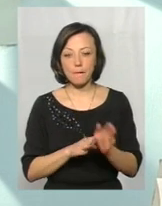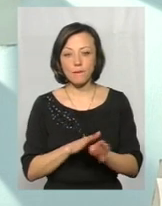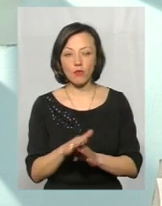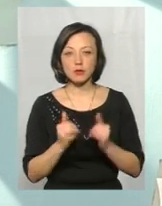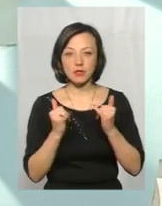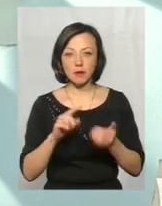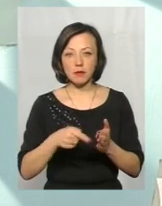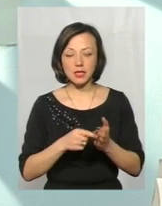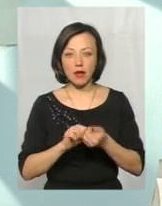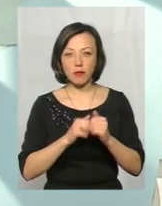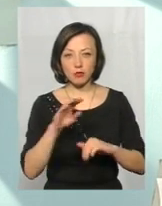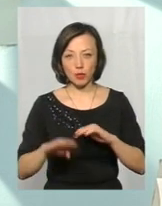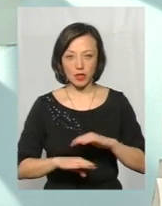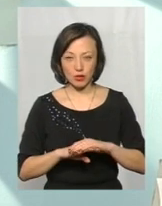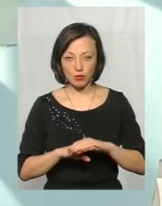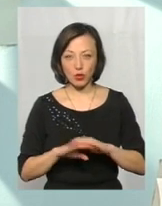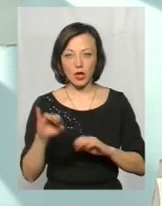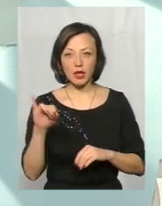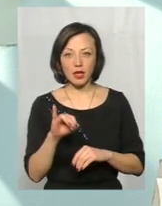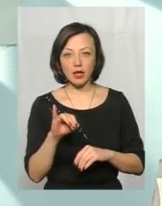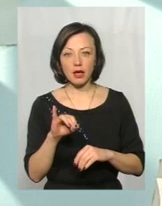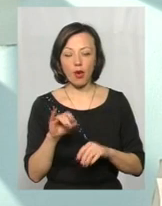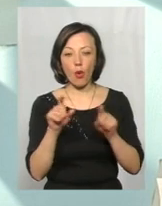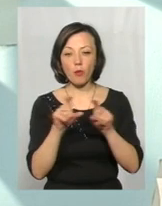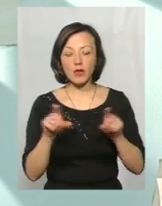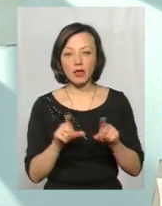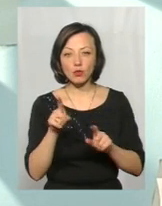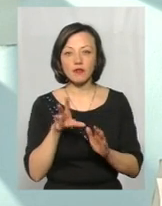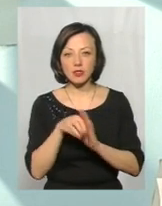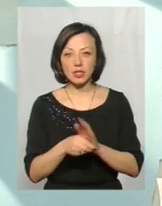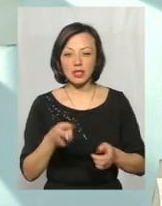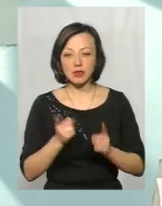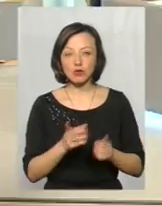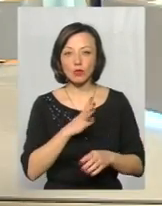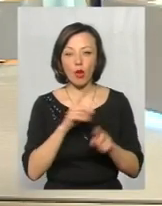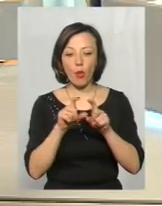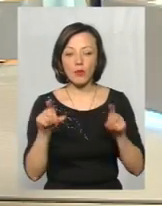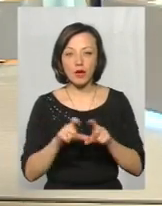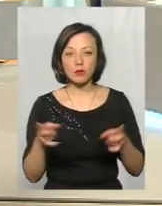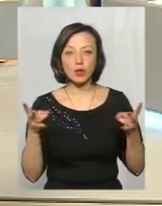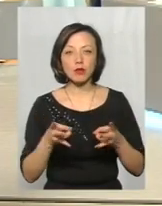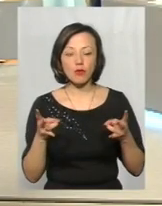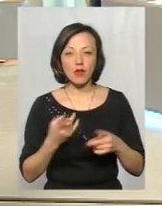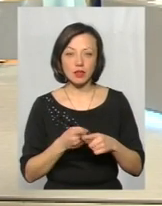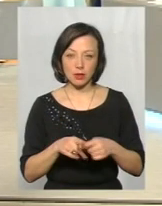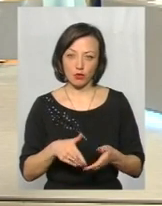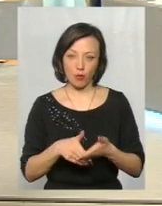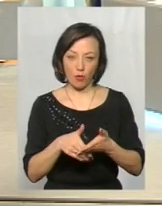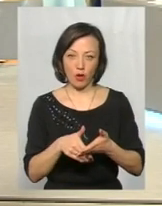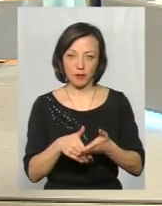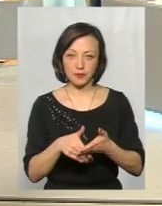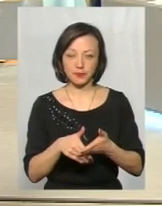присвячений місту Кам'янцю-Подільському. І об'єкти, які туди війшли, це дійсно були те об'єкти, які потребували цієї допомоги.